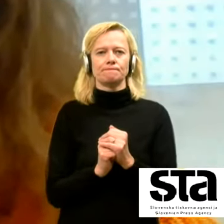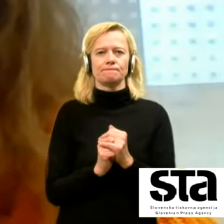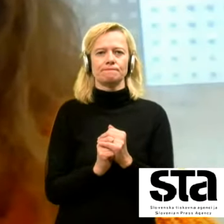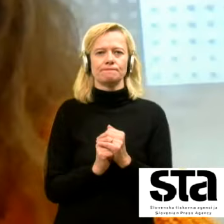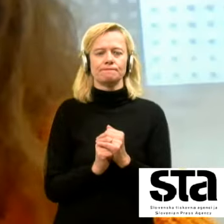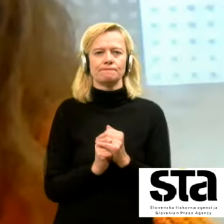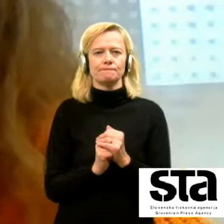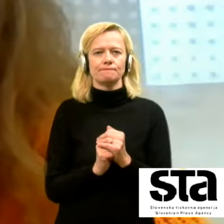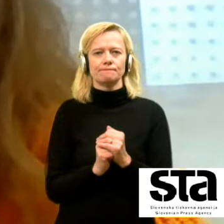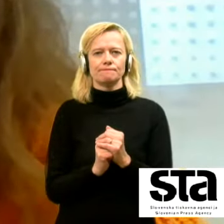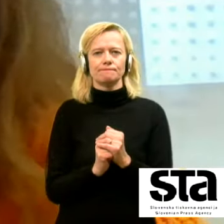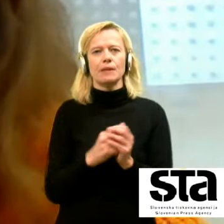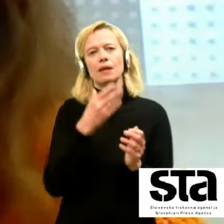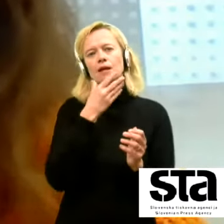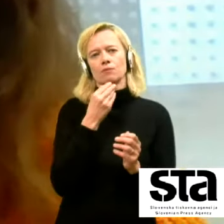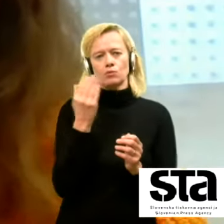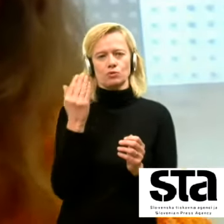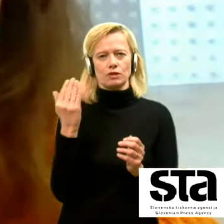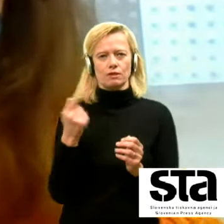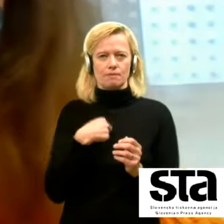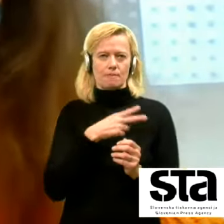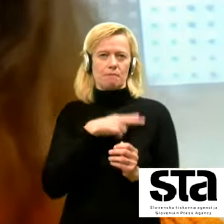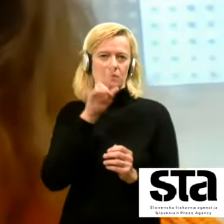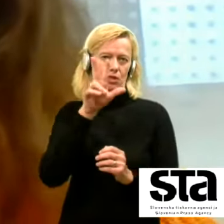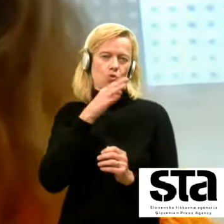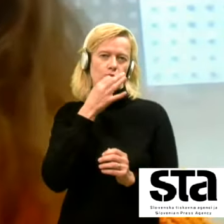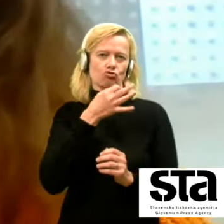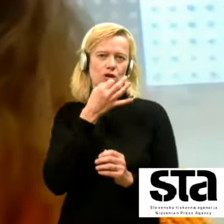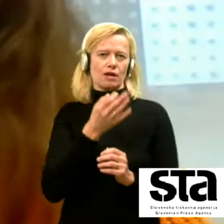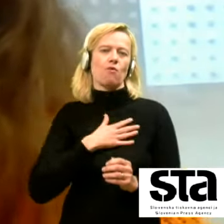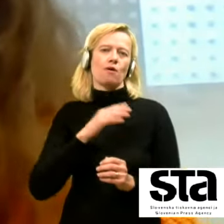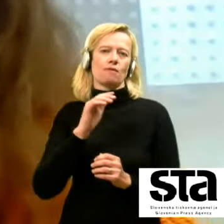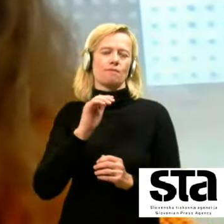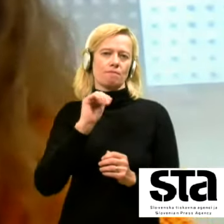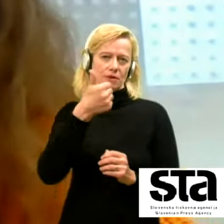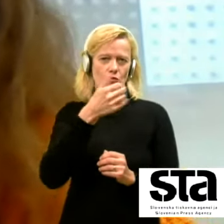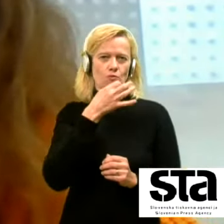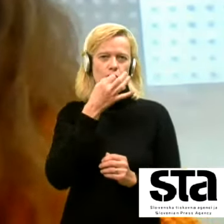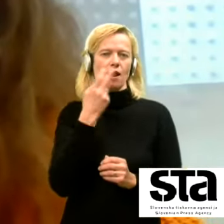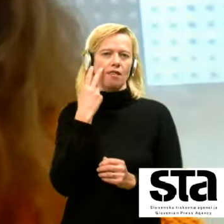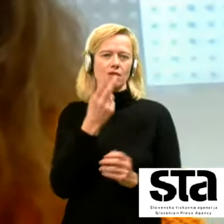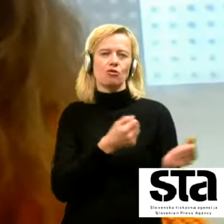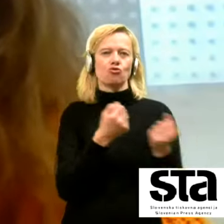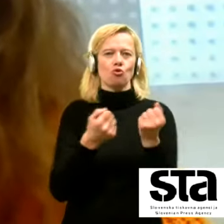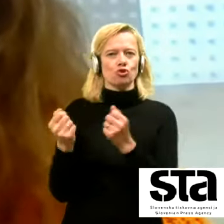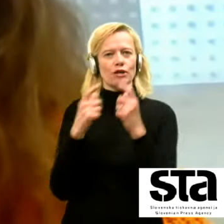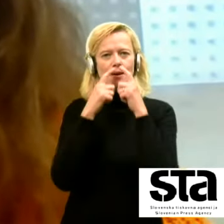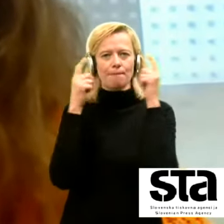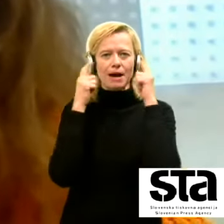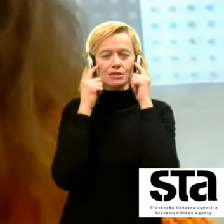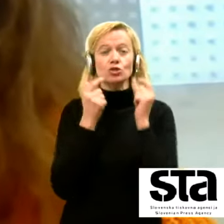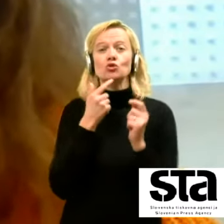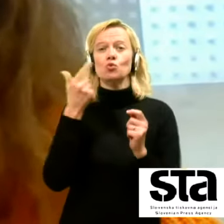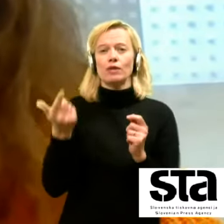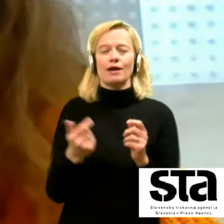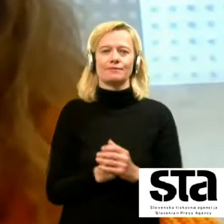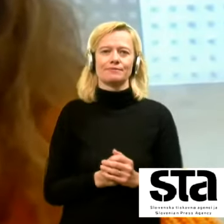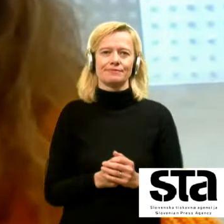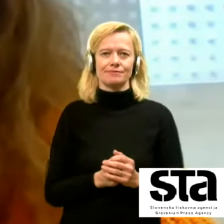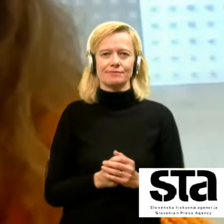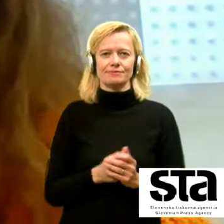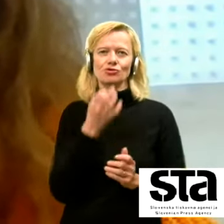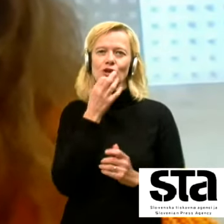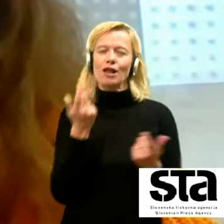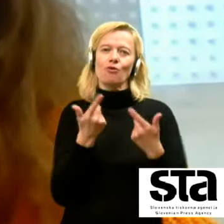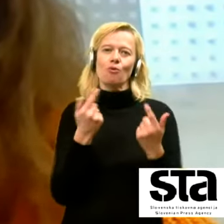Lepo pozdravljeni jaz imam tri vprašanja moje prve vprašanje je glede nošenja mask zunaj če lahko